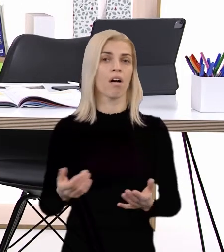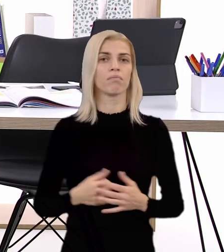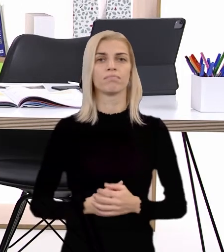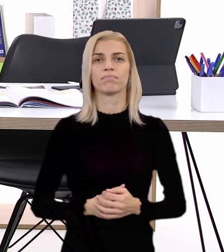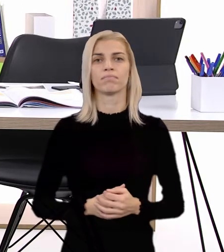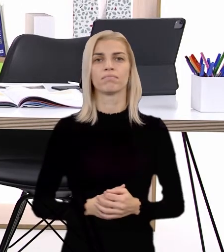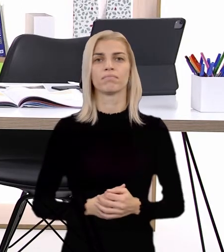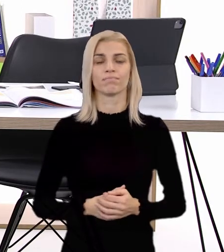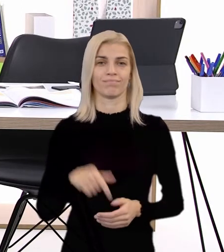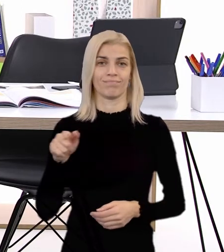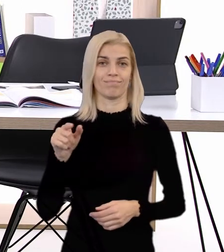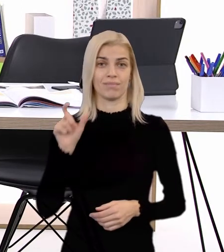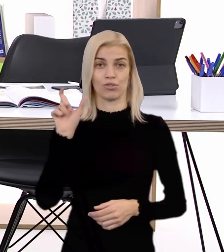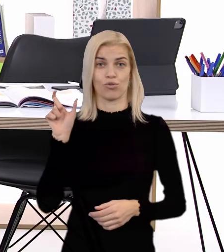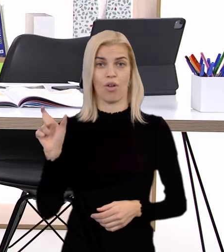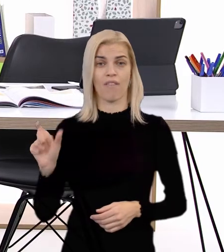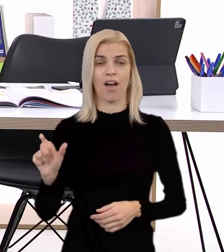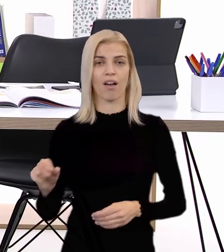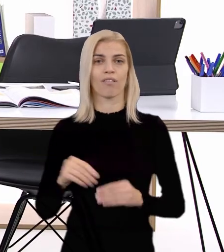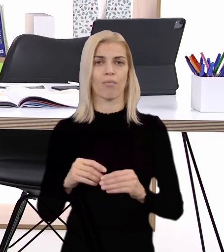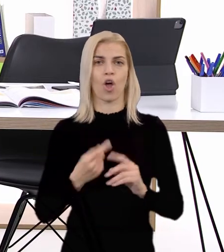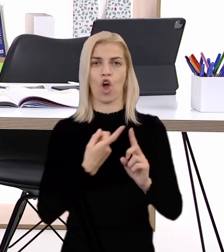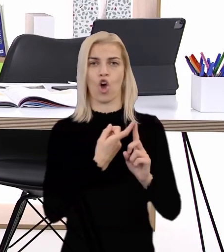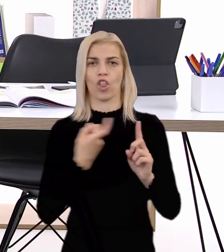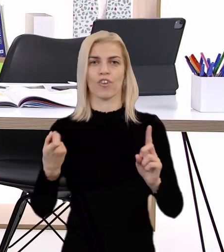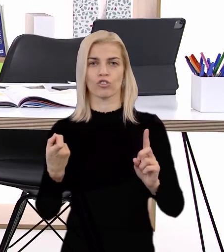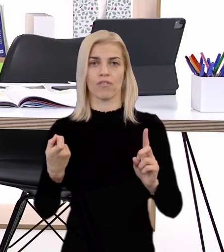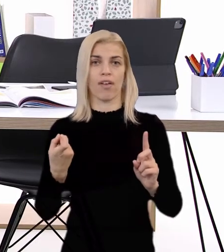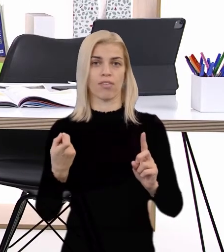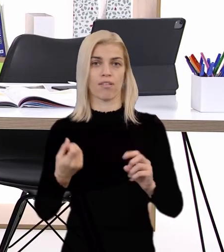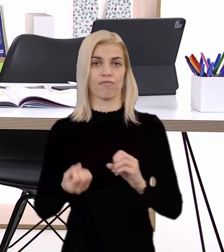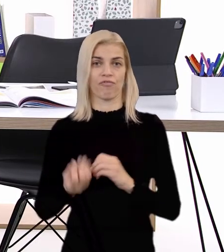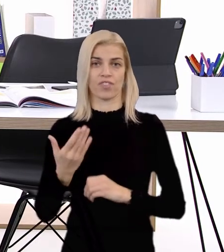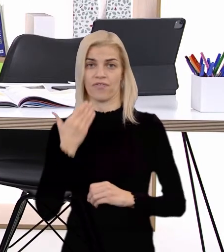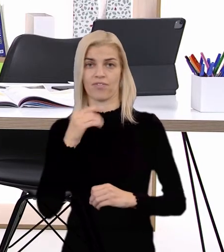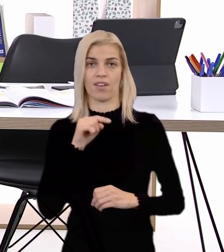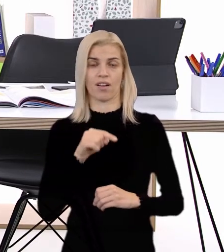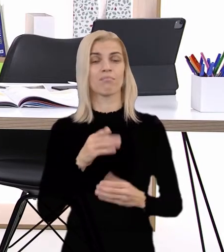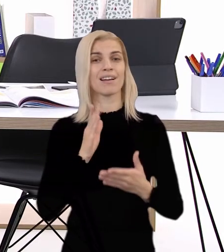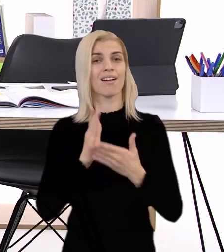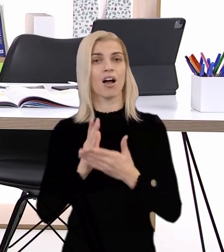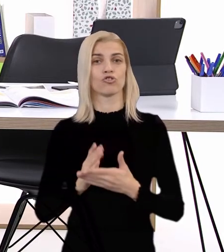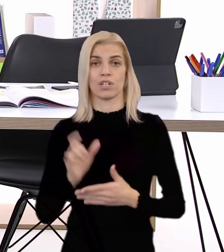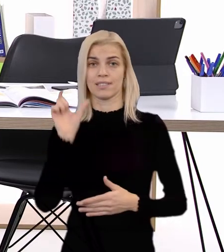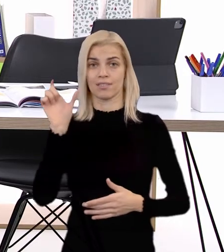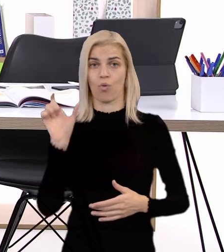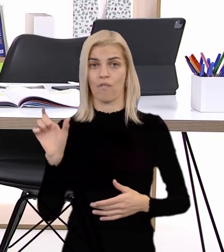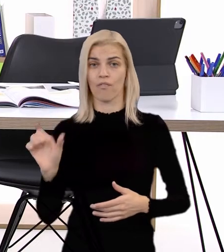Tieto slova vznikli odvodzovaním. Každé jedno slovo